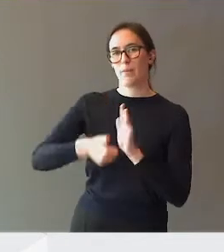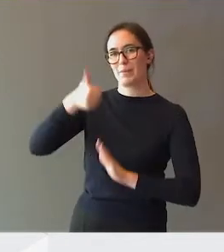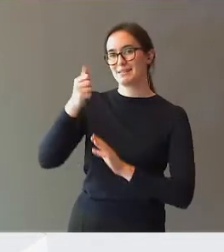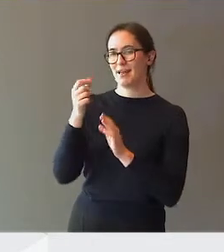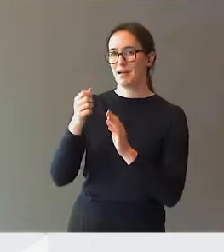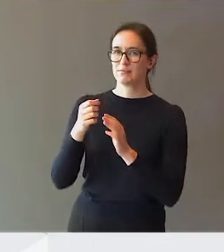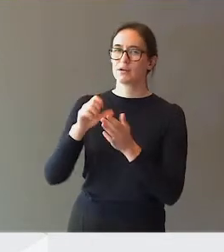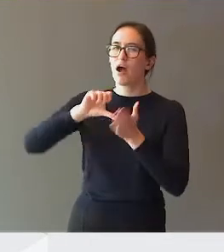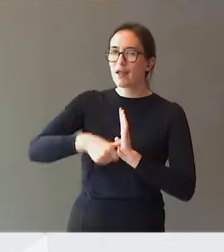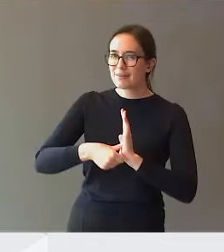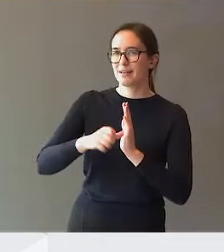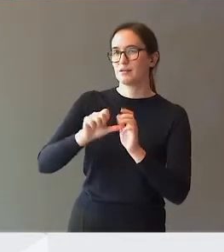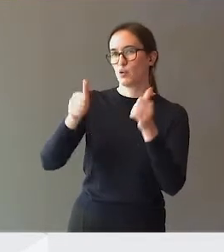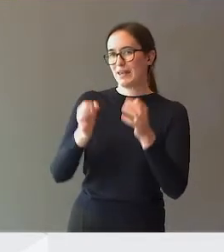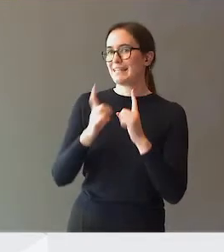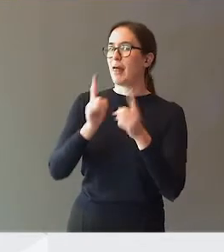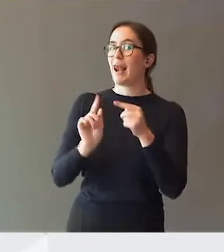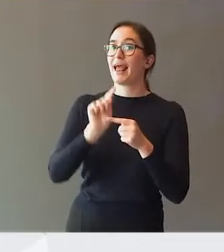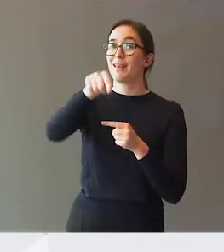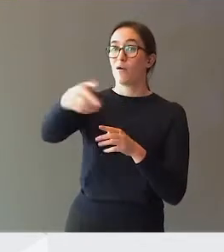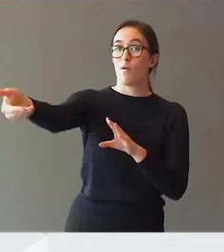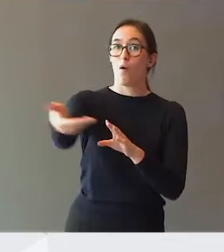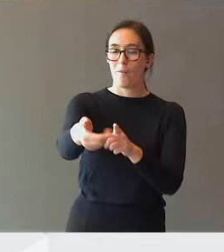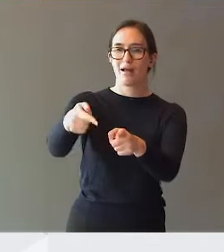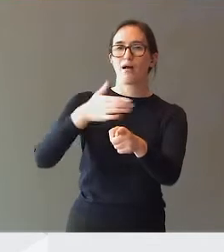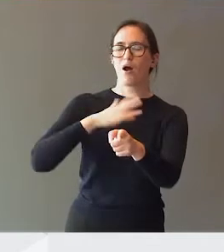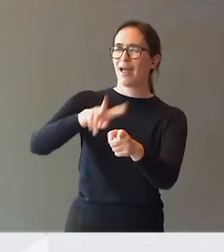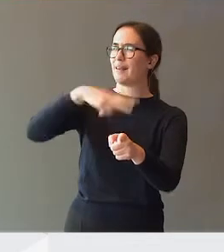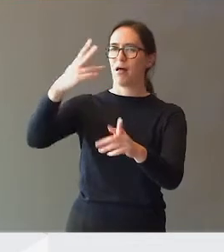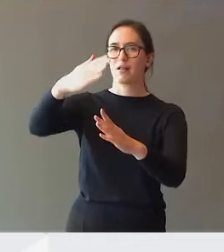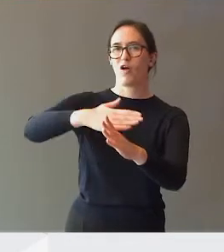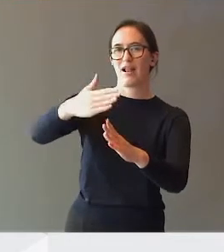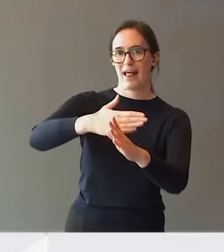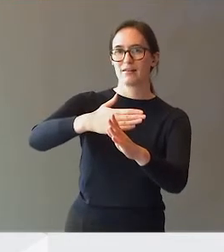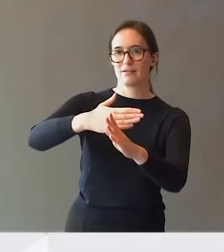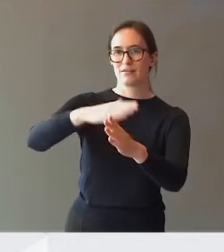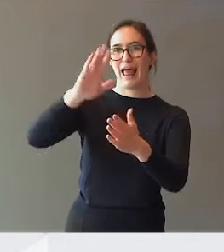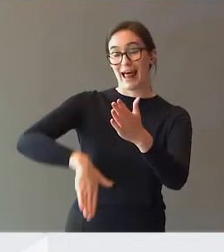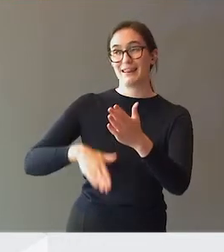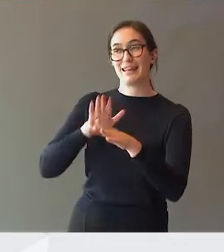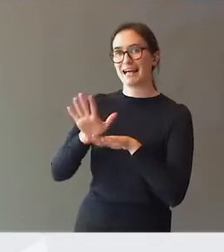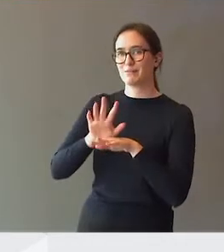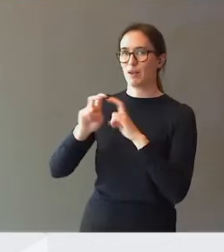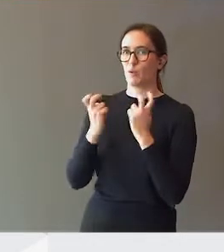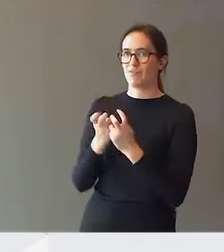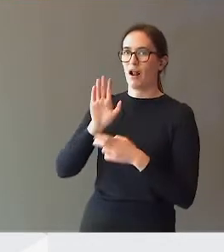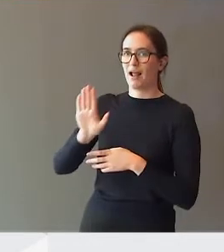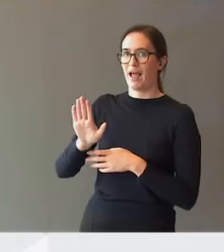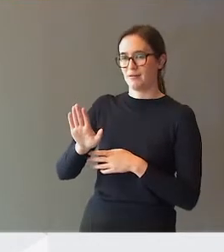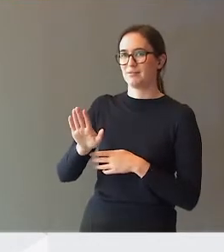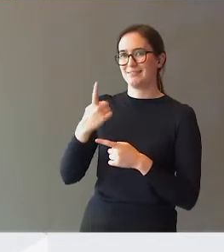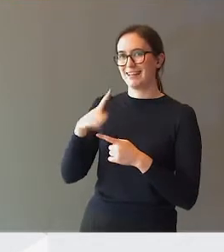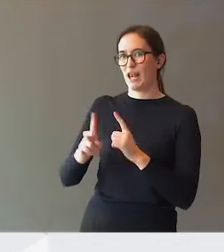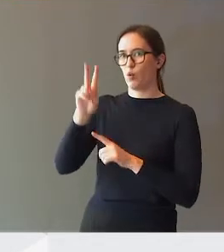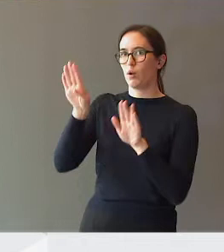stortingsmeldingen, når den ligger på bordet, har en helt annen kvalitet enn ekspertutvalget til